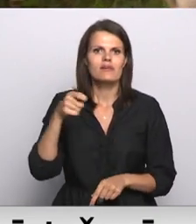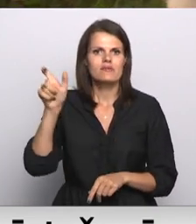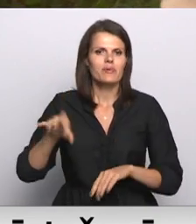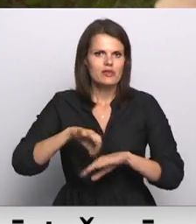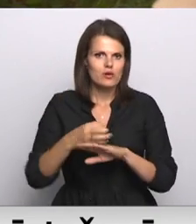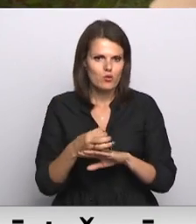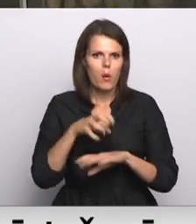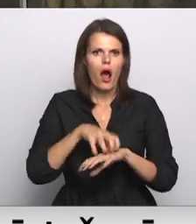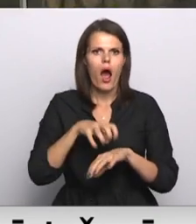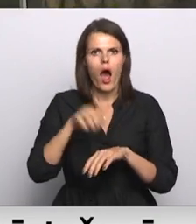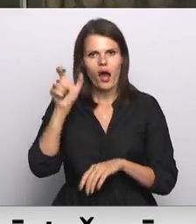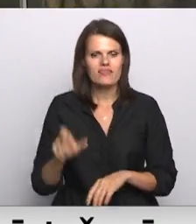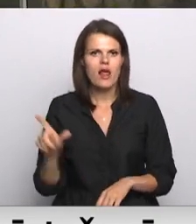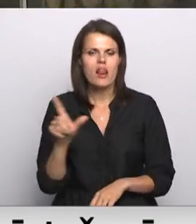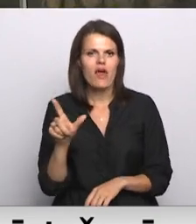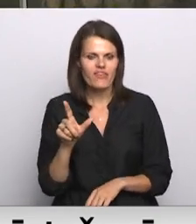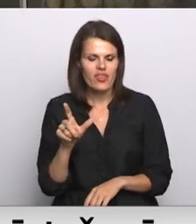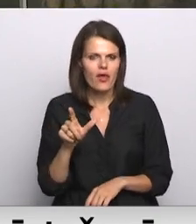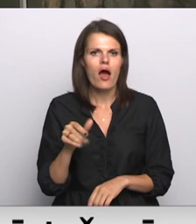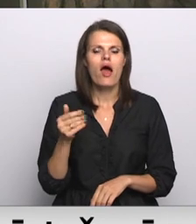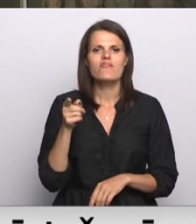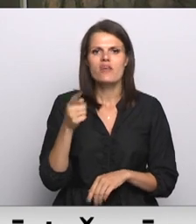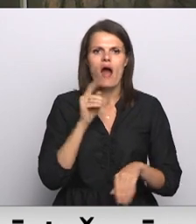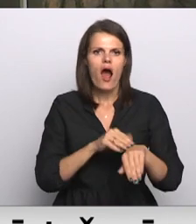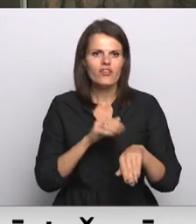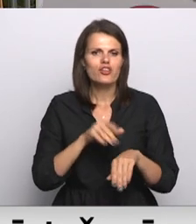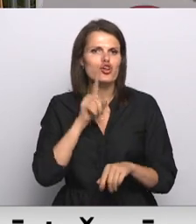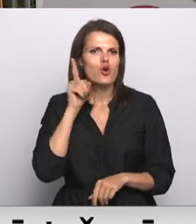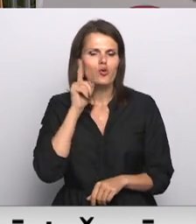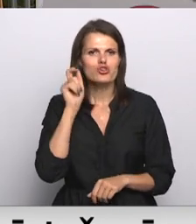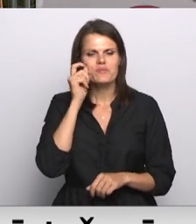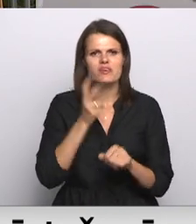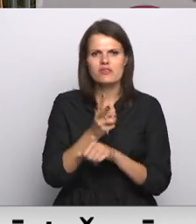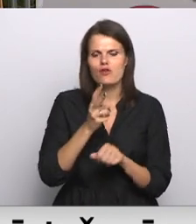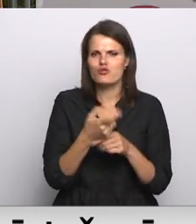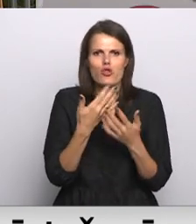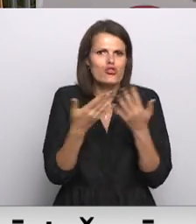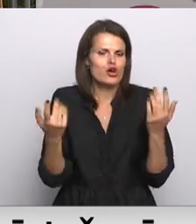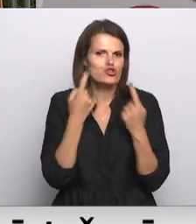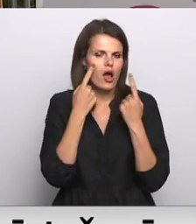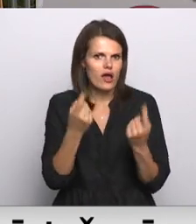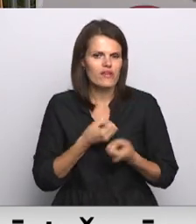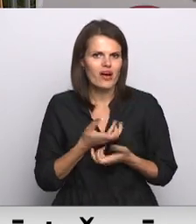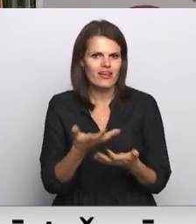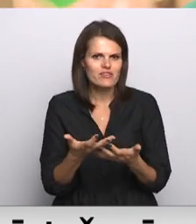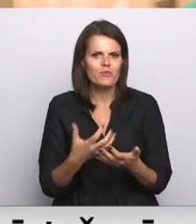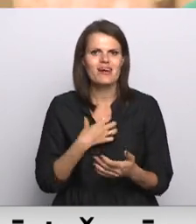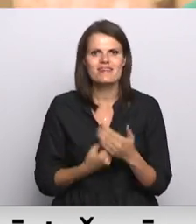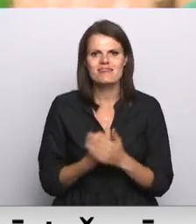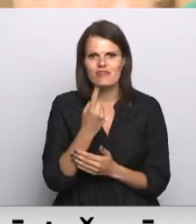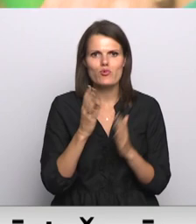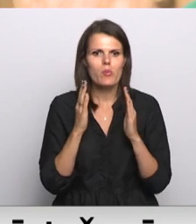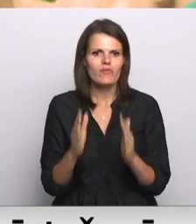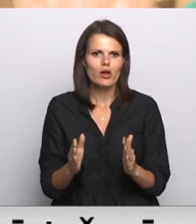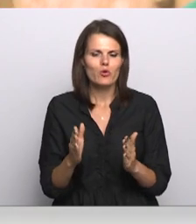– ārste Andra Levita. Viņa atgādina, ka jauniešiem psihiskie traucējumi var izpausties ļoti atšķirīgi. Simptomi var būt